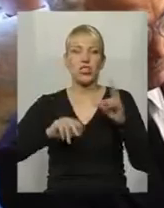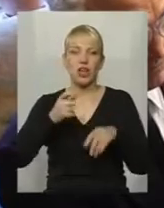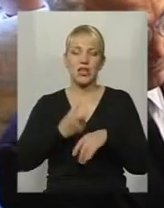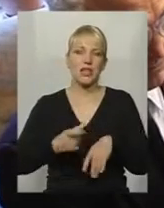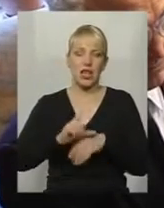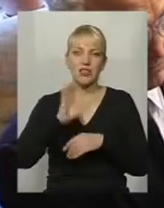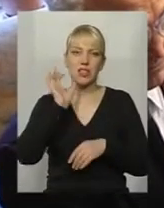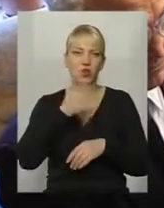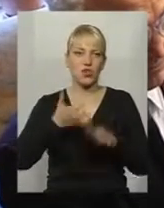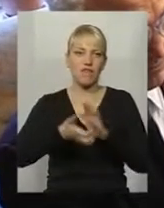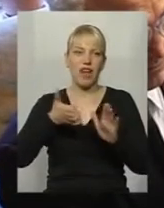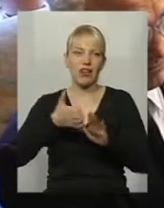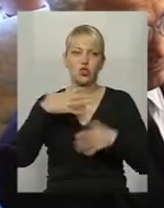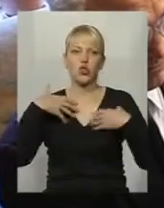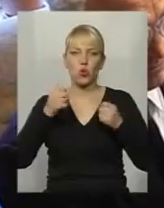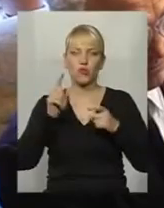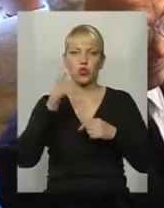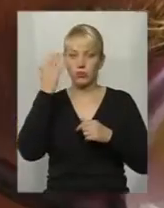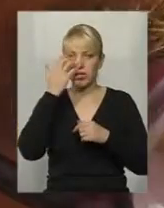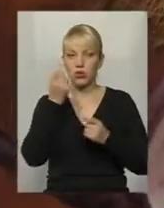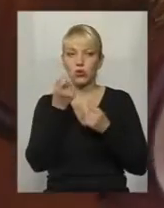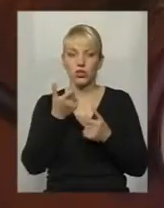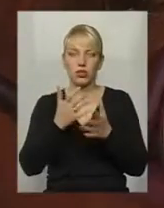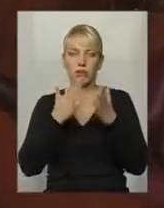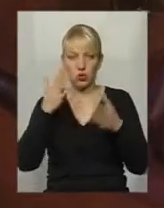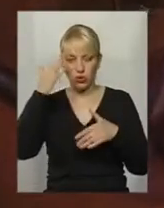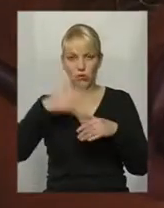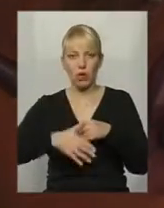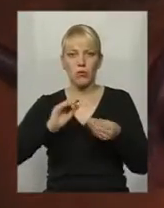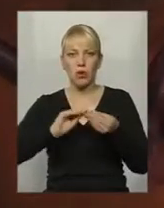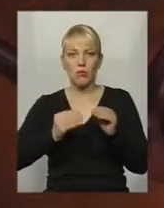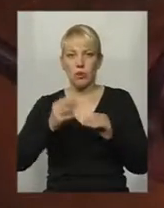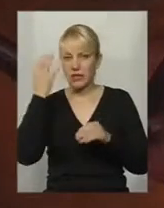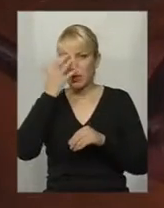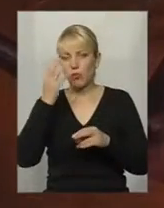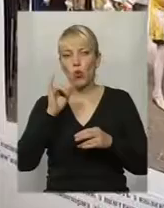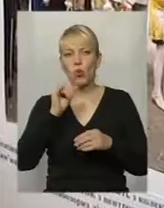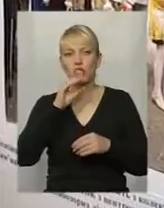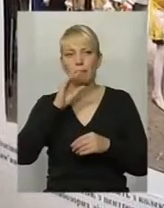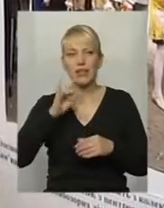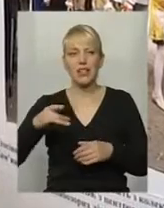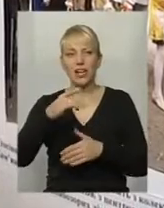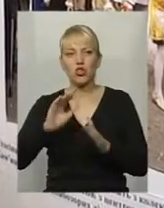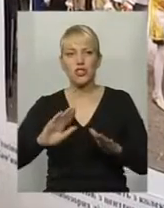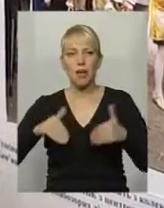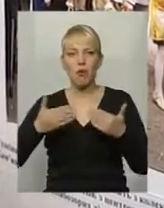найсерйозніших вад здоров'я. Щоб зрячі хоч трішки більше розуміли проблему слабозорих, у Шепетівському районі запровадили експеримент.